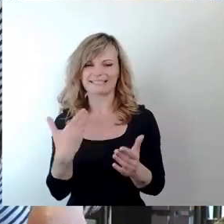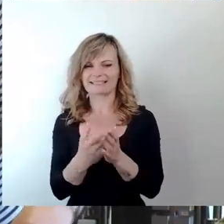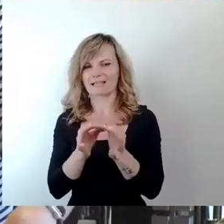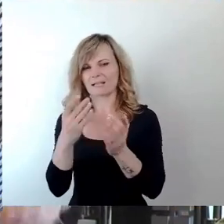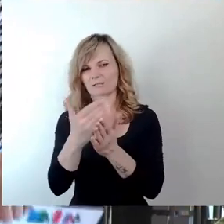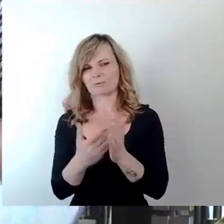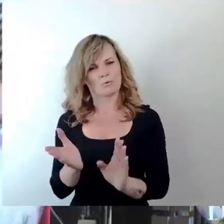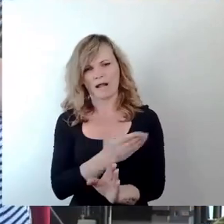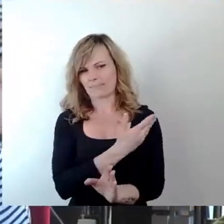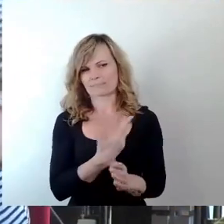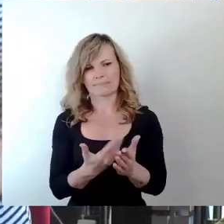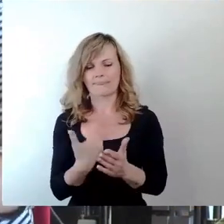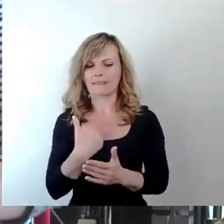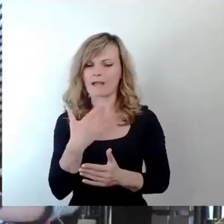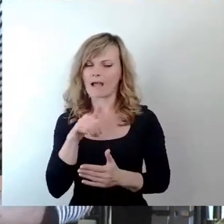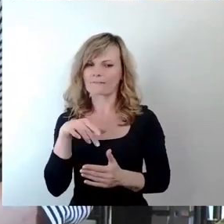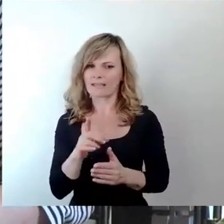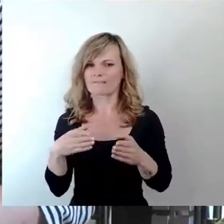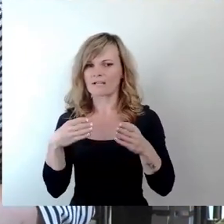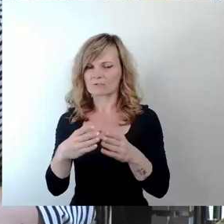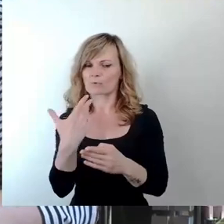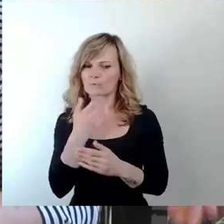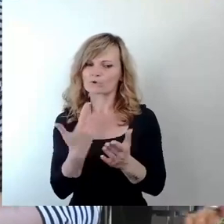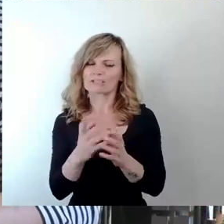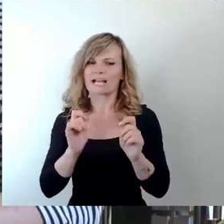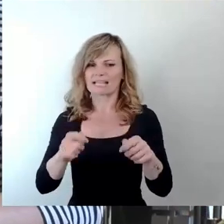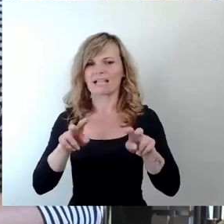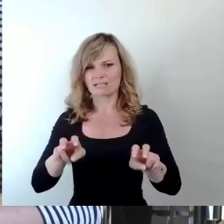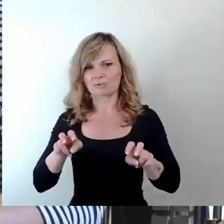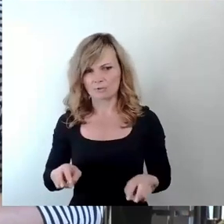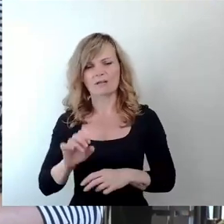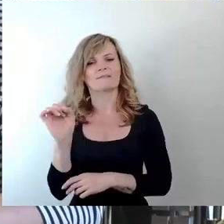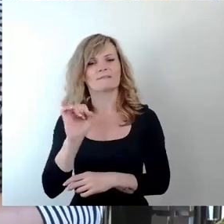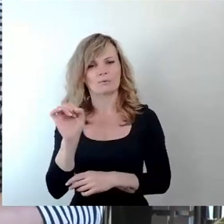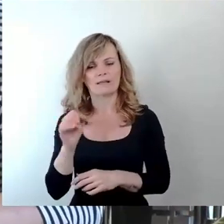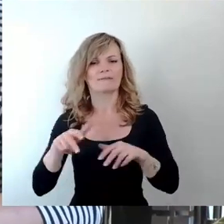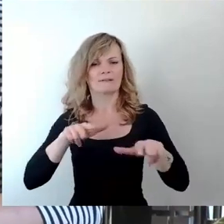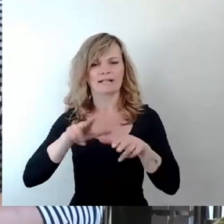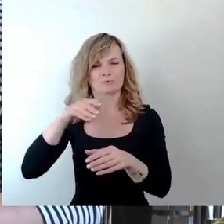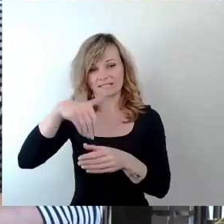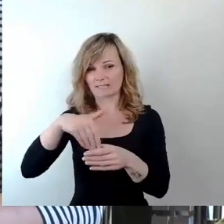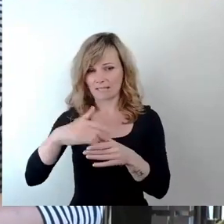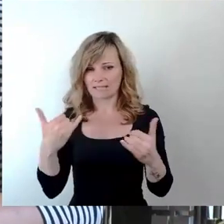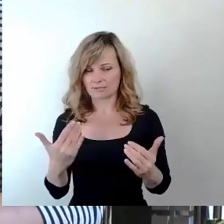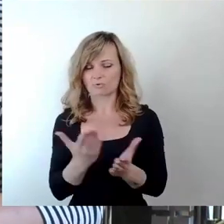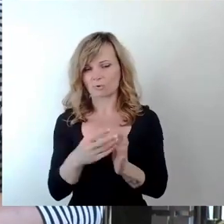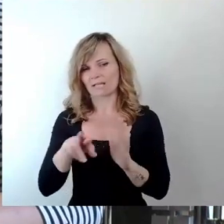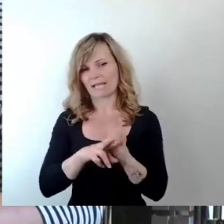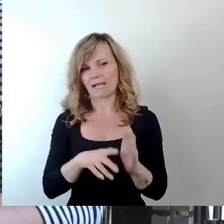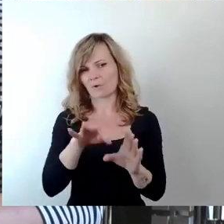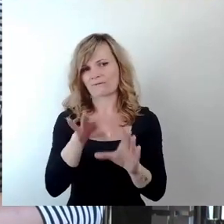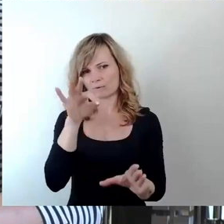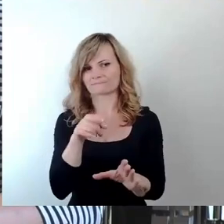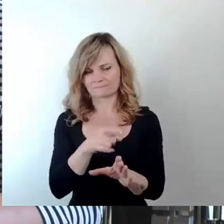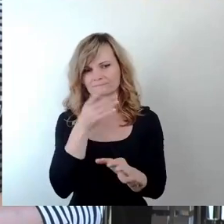-Fraktion würde den Antrag gerne zurückziehen. Hintergrund ist, verwaltungsintern mittlerweile eine Regelung getroffen wurde, um der